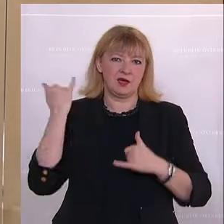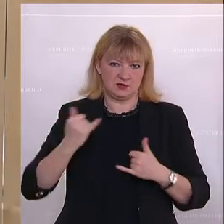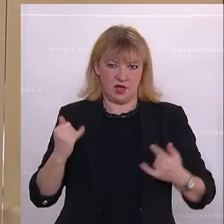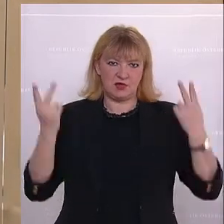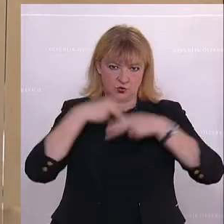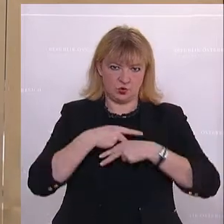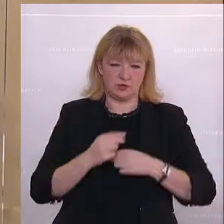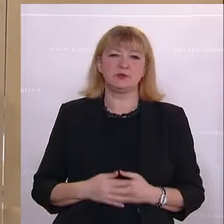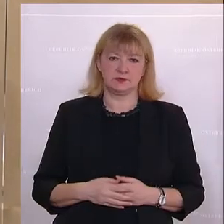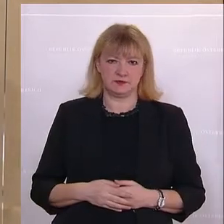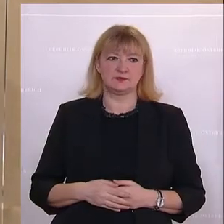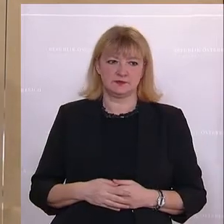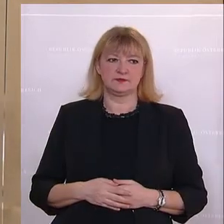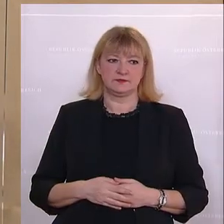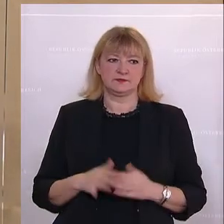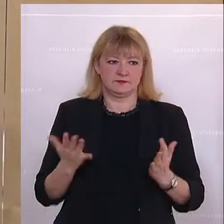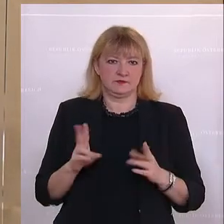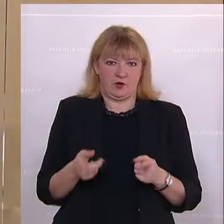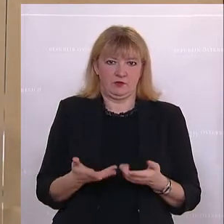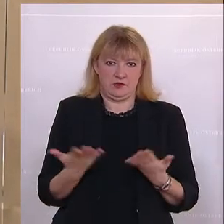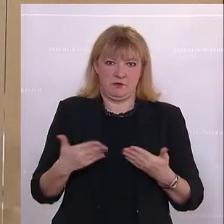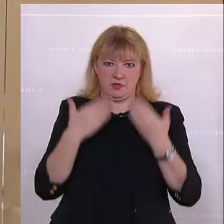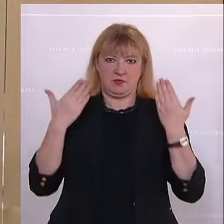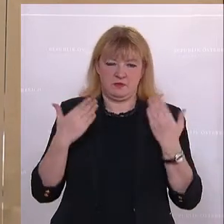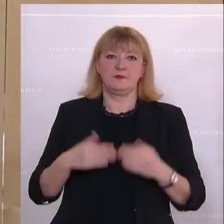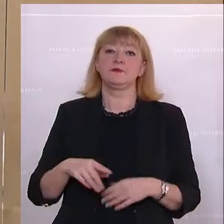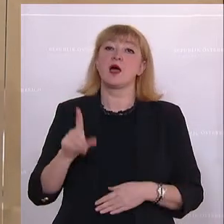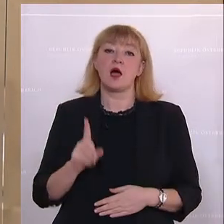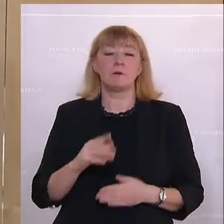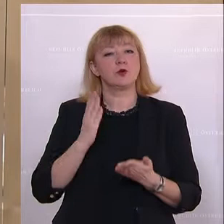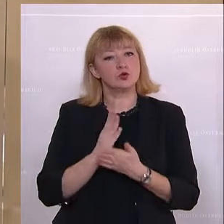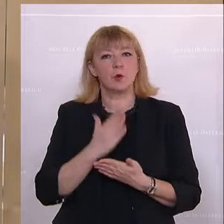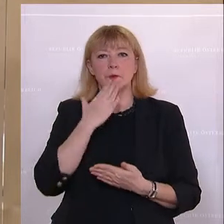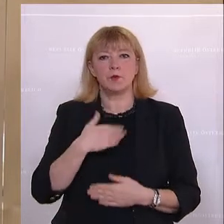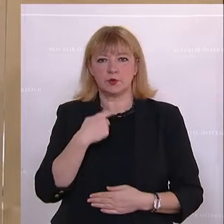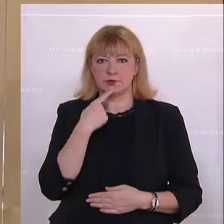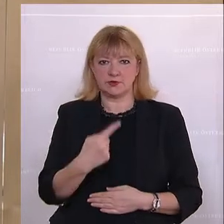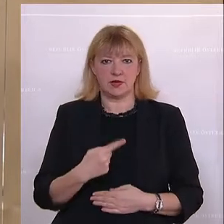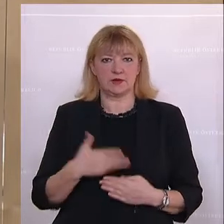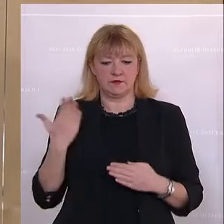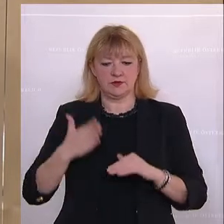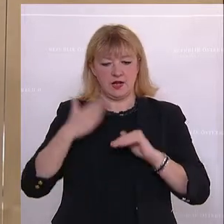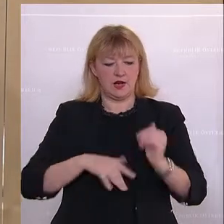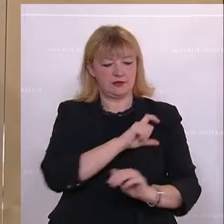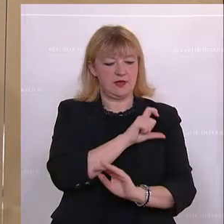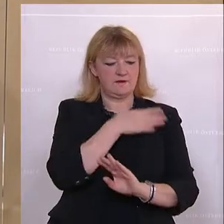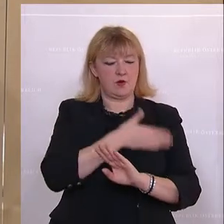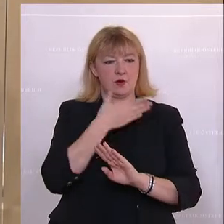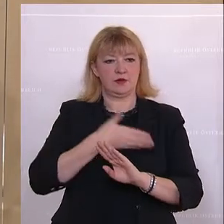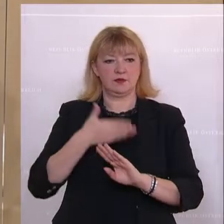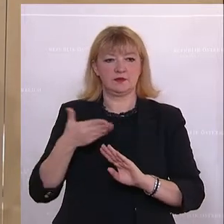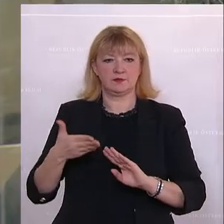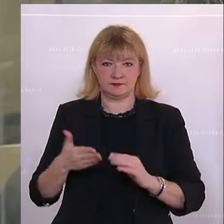Wohl niemand steht dazu im Widerspruch. Allerdings möchte ich schon anmerken, dass in den letzten Wochen natürlich